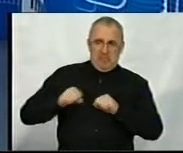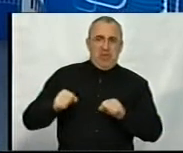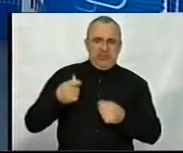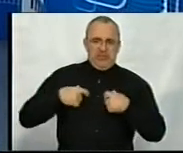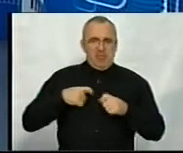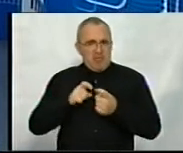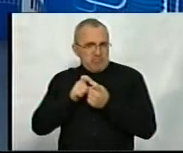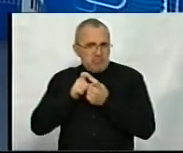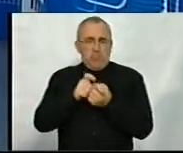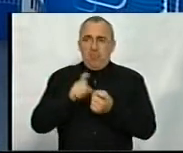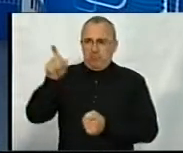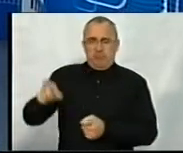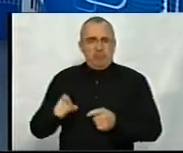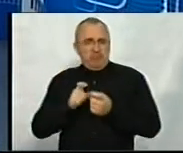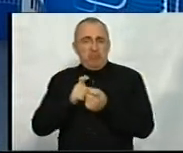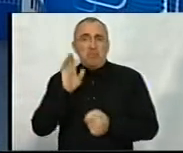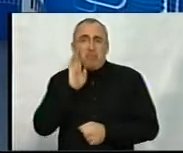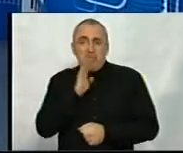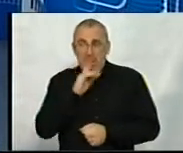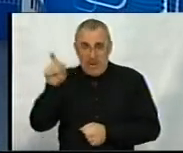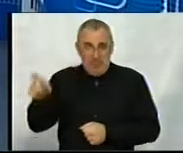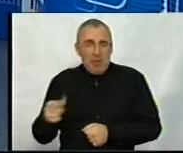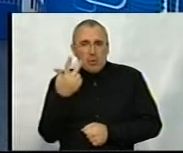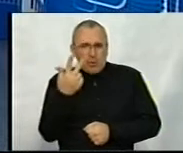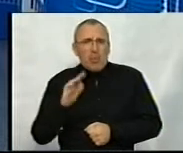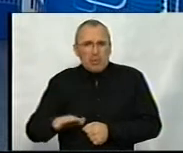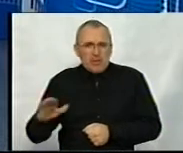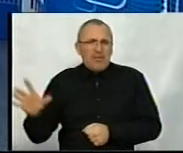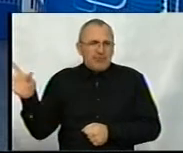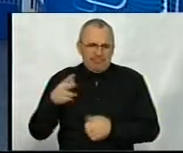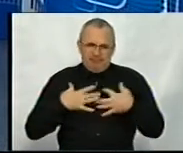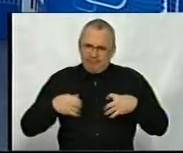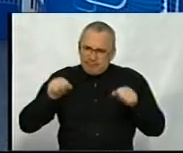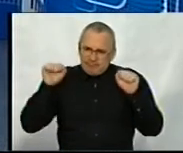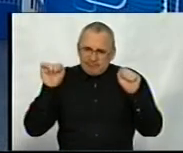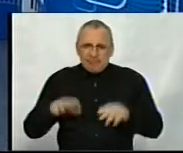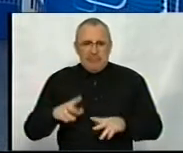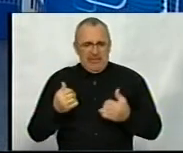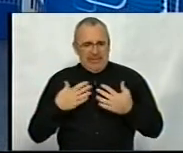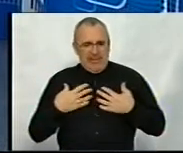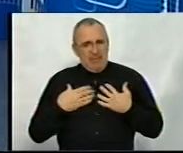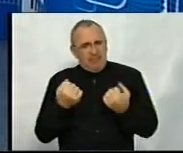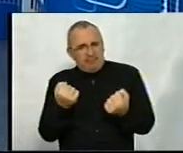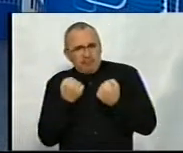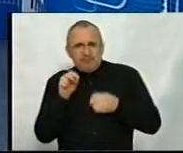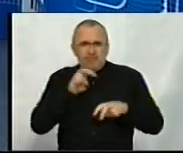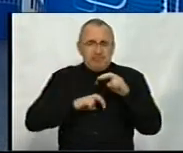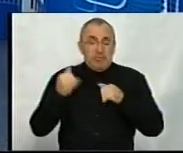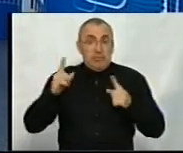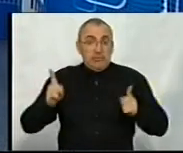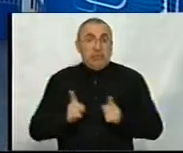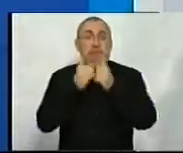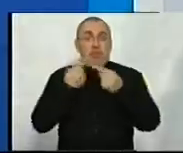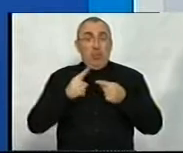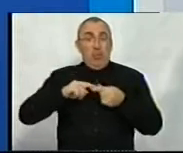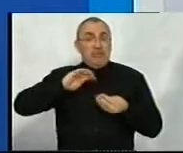себя бороться, как борется она. Это мама трех диток, яка всіма силами намагається себе захистити. Зараз ми стикнулися з